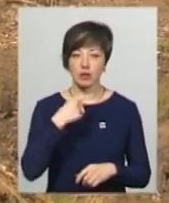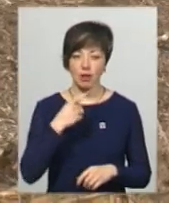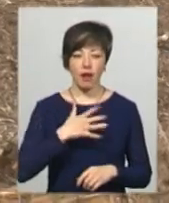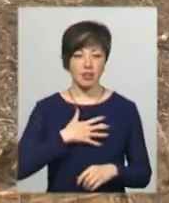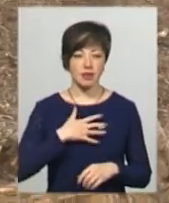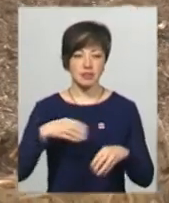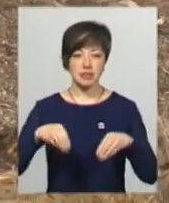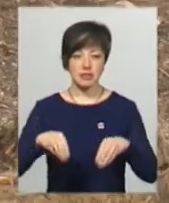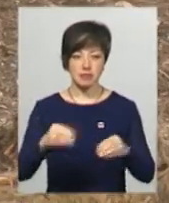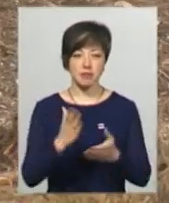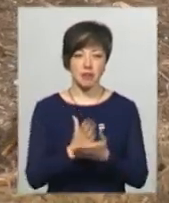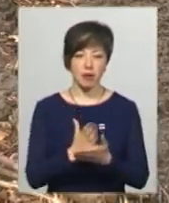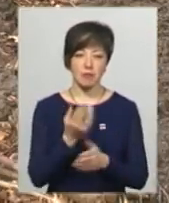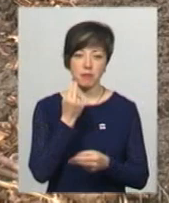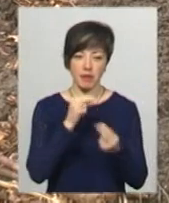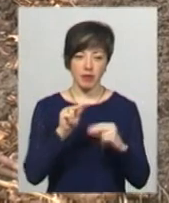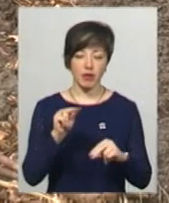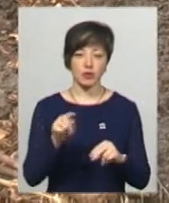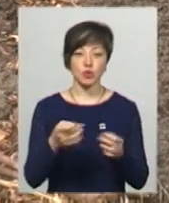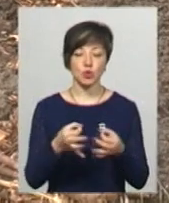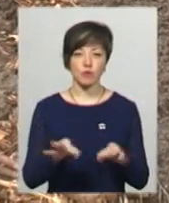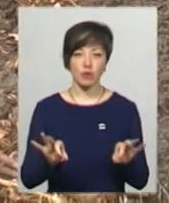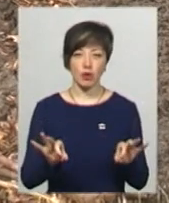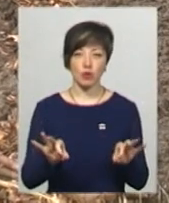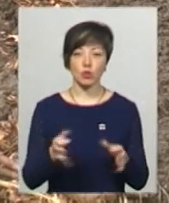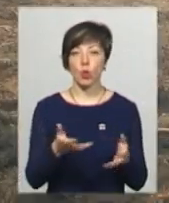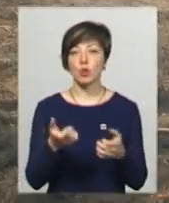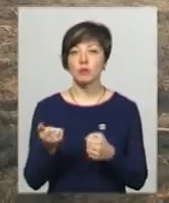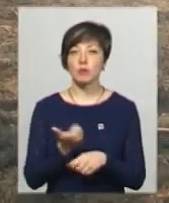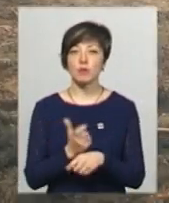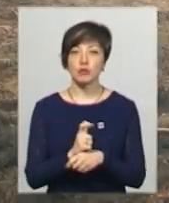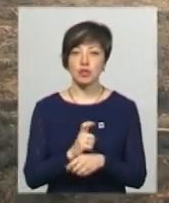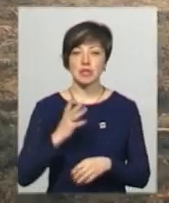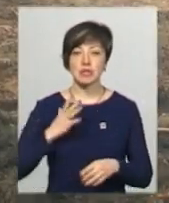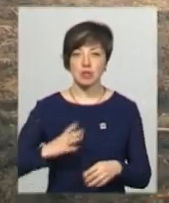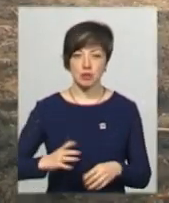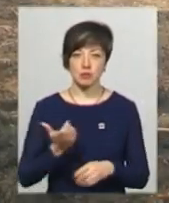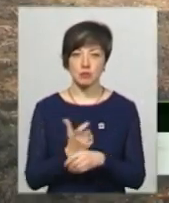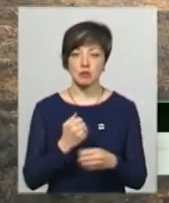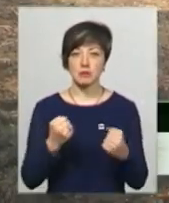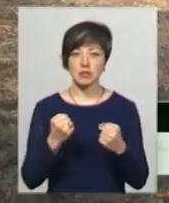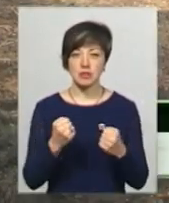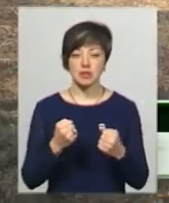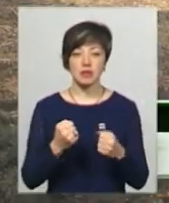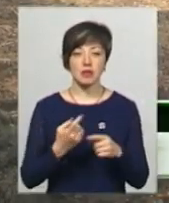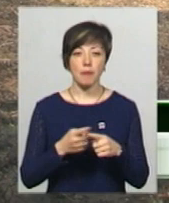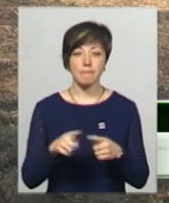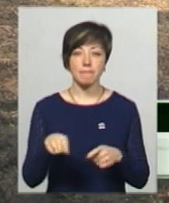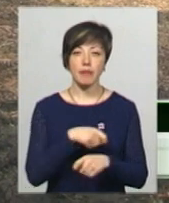канадські сієнці мають переваги. Вони дозволяють отримати більш стійкіші, більш смічніший садивний матеріал,